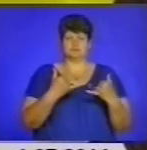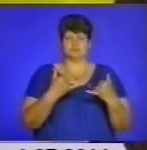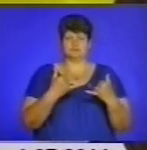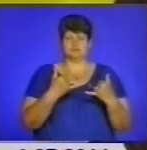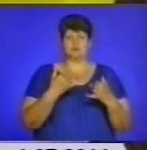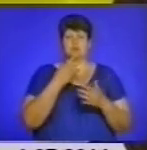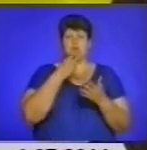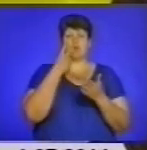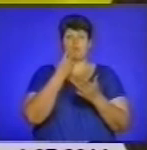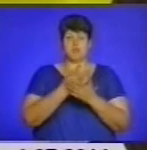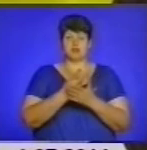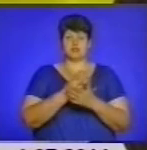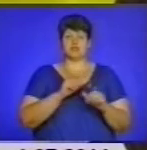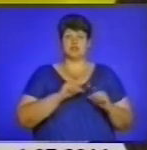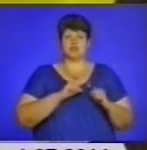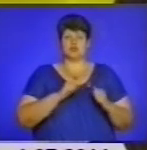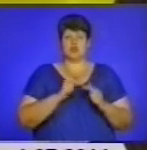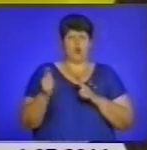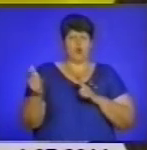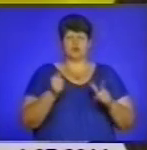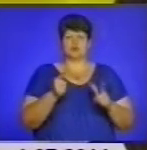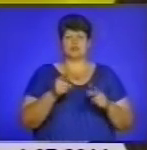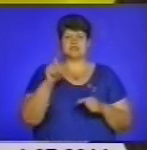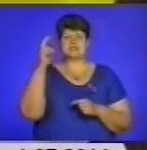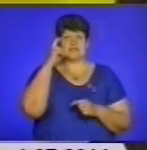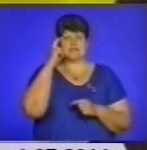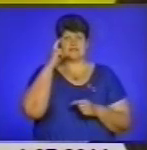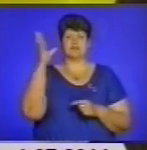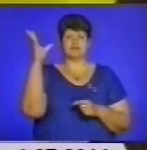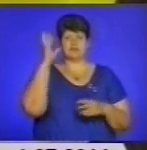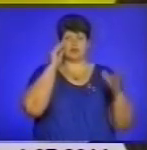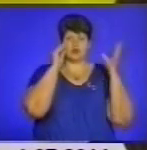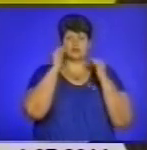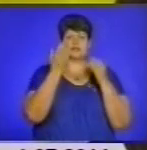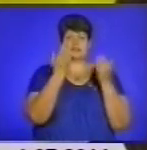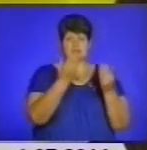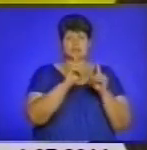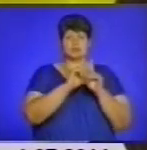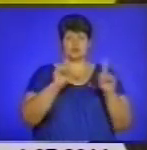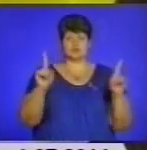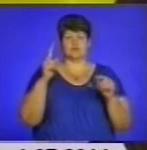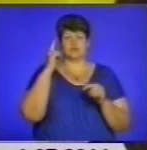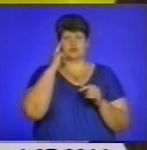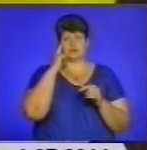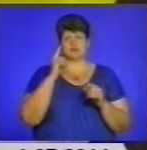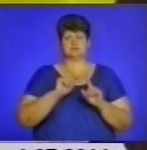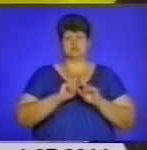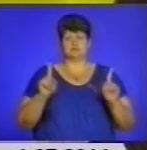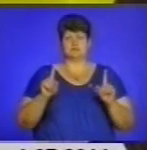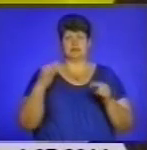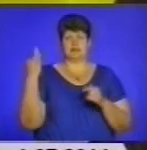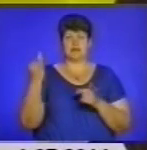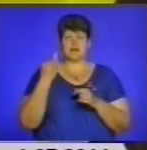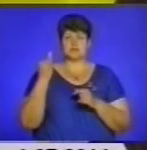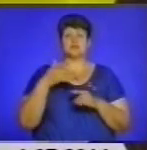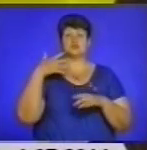Вони побачили щиру готовність Києва рахуватися з їхніми особливими думками та спеціфічними інтересами. І